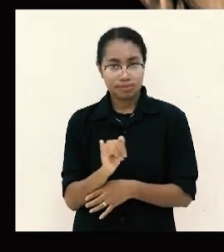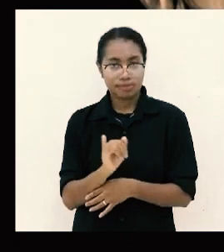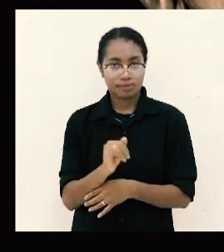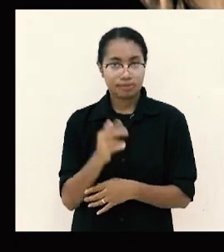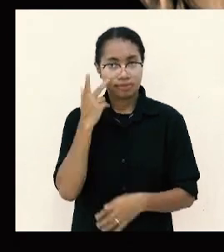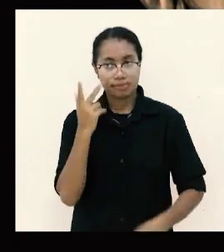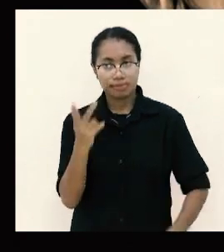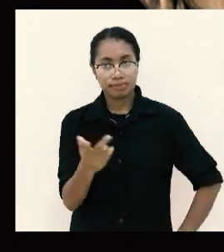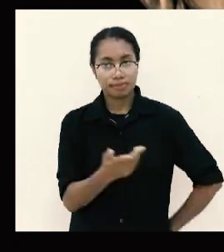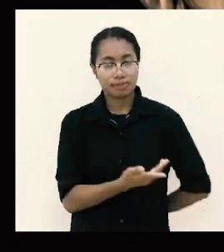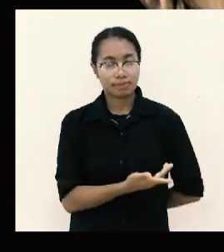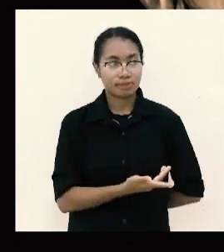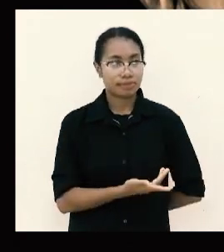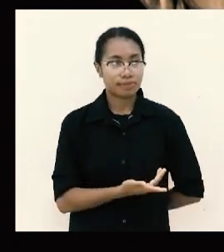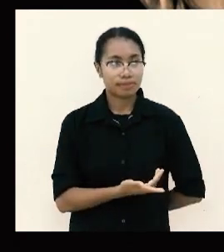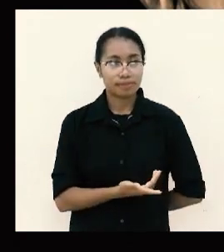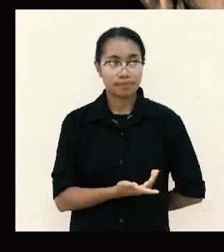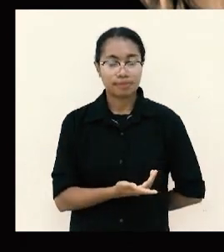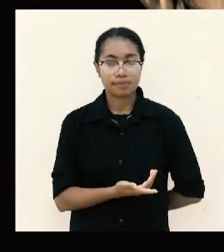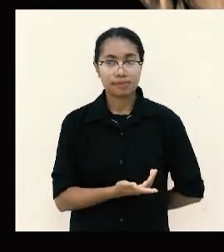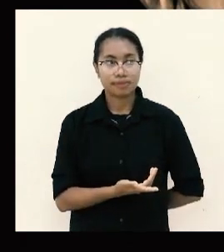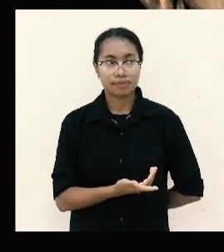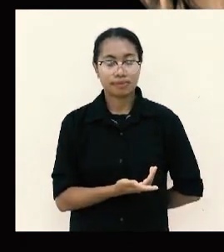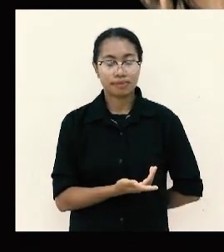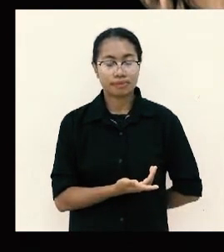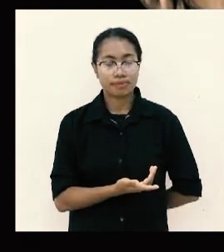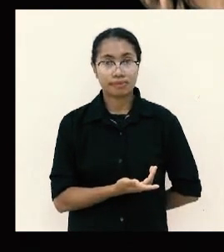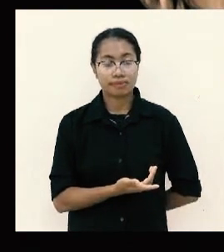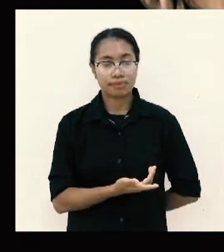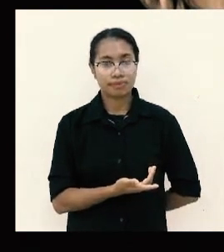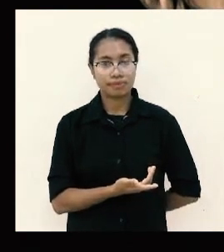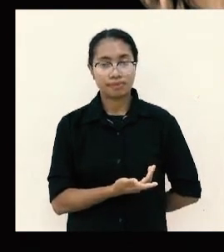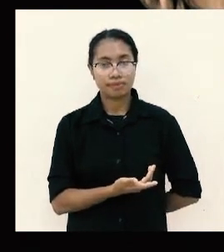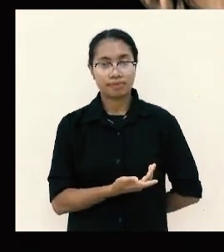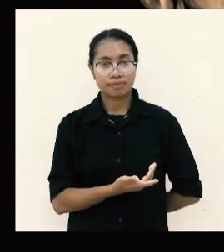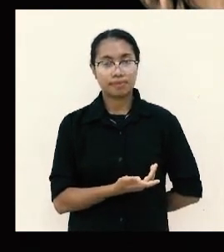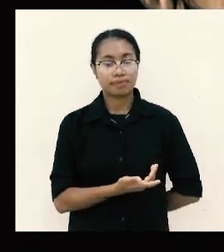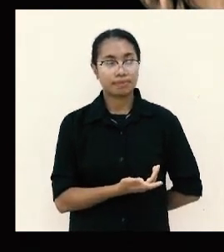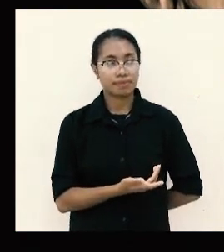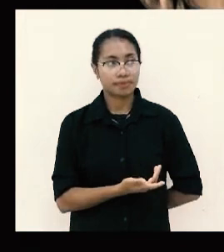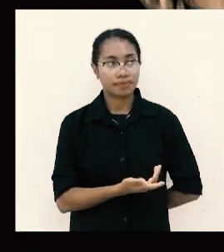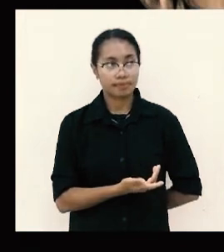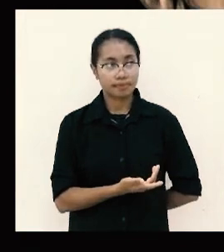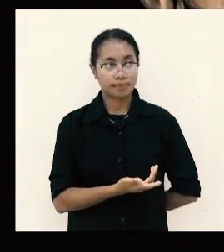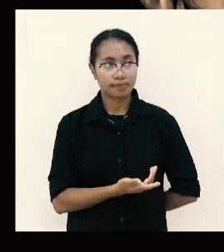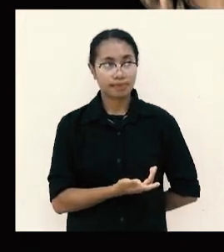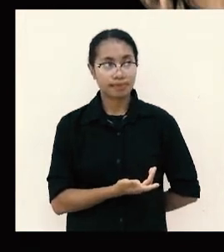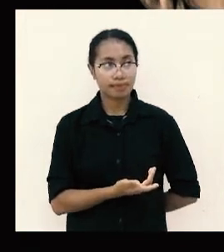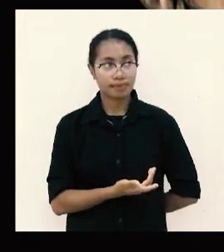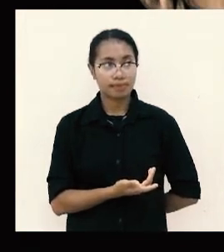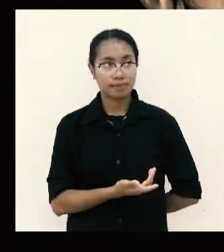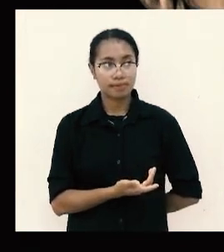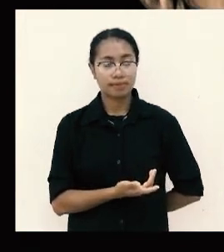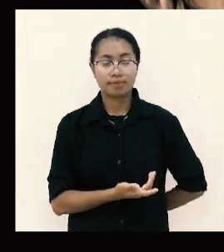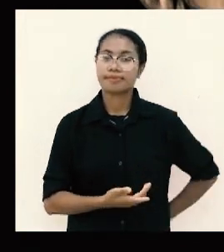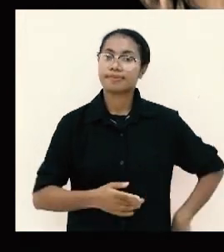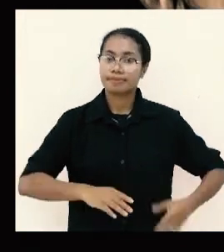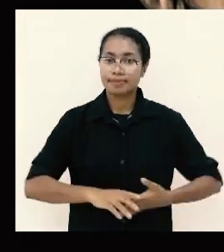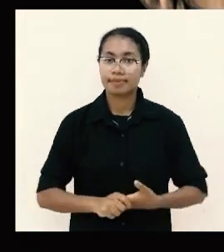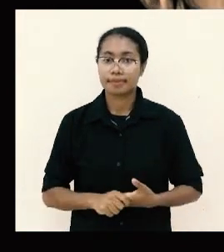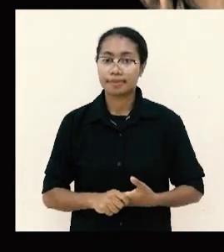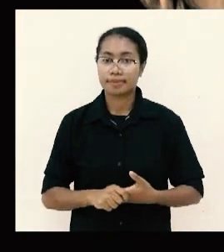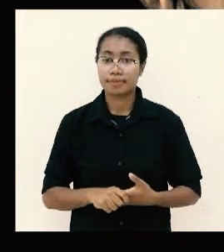segala hal aku menjaga diriku supaya jangan menjadi beban bagi kamu dan aku tetap berbuat demikian